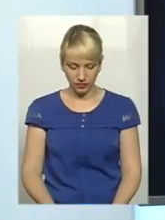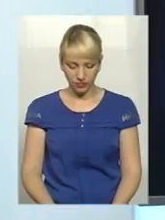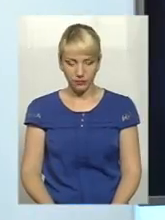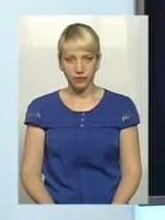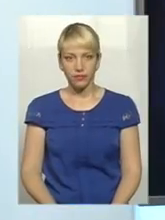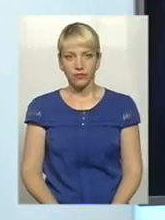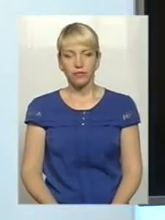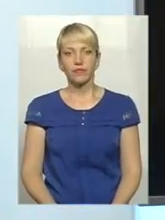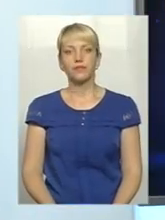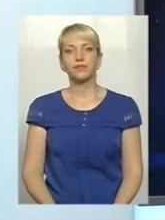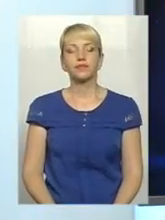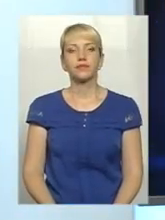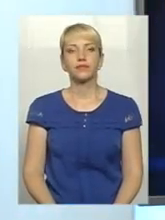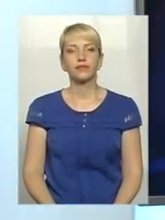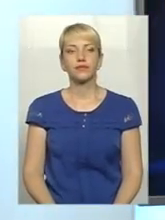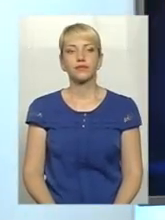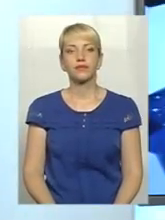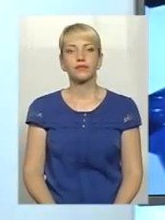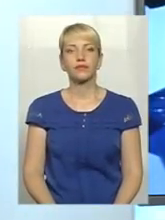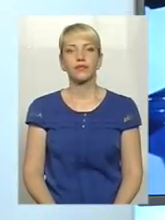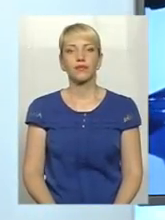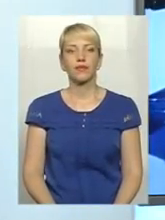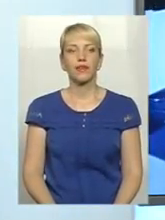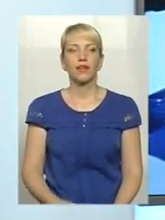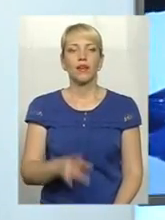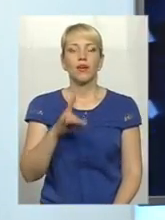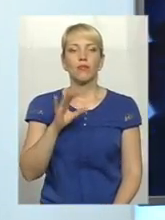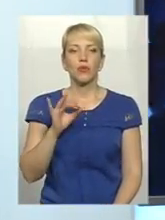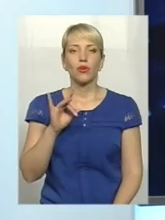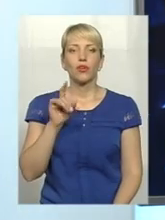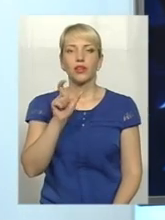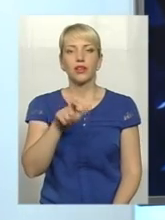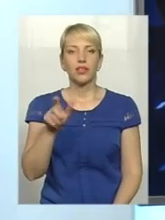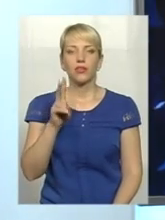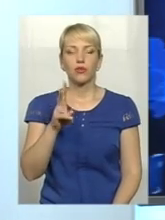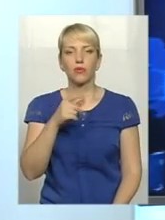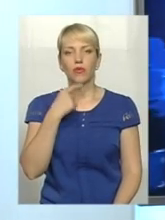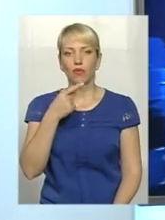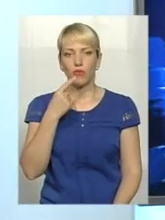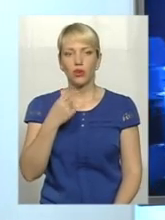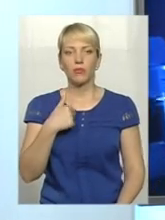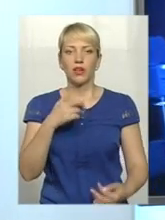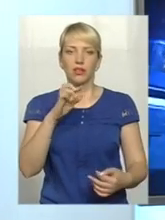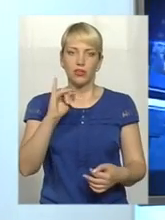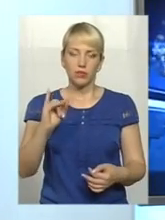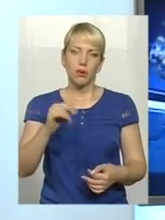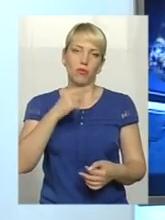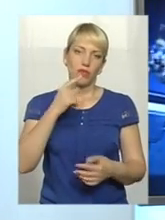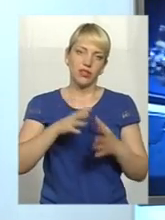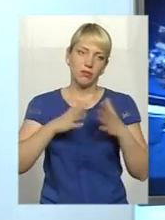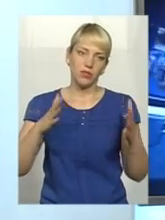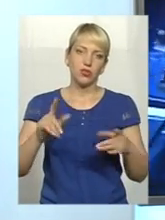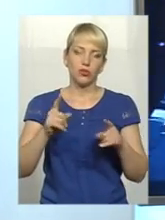про кого ми сьогодні говоримо, хотілося б поговорити більше. І тому зараз пропоную вам